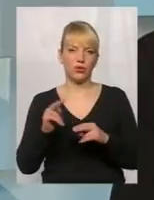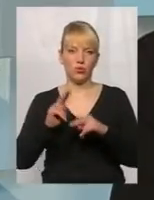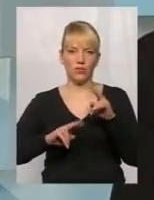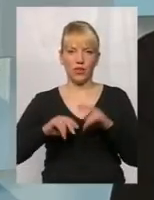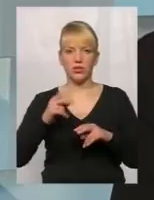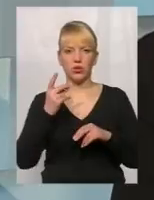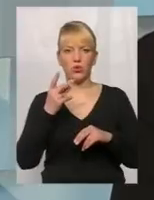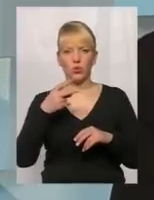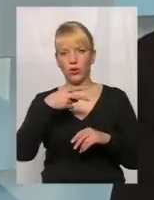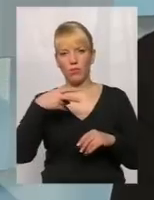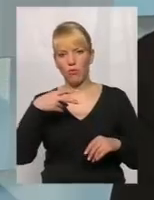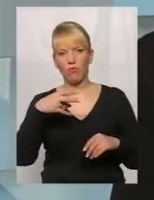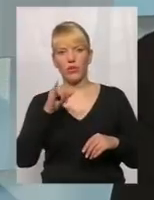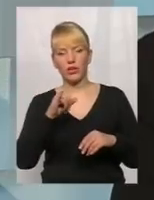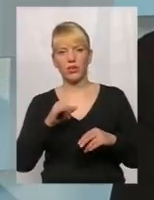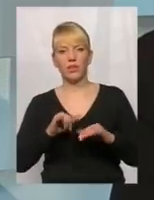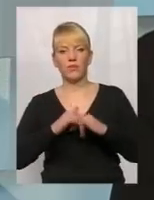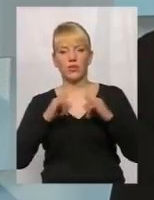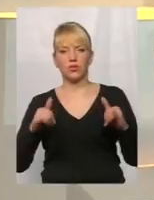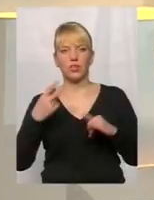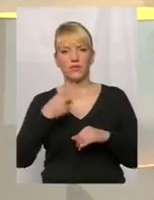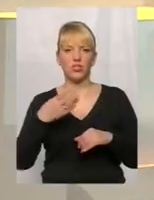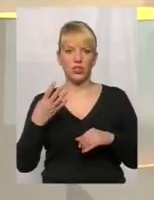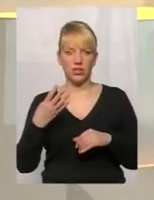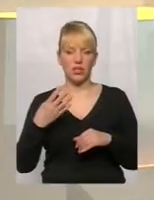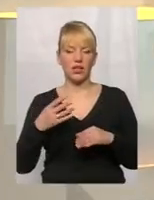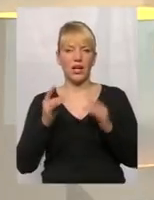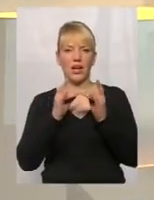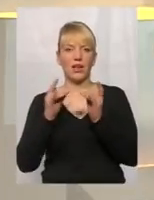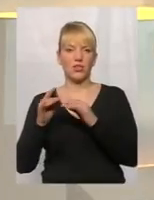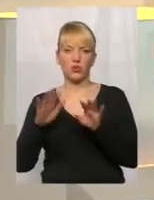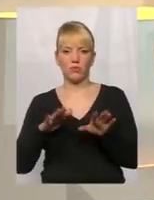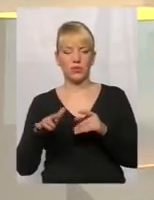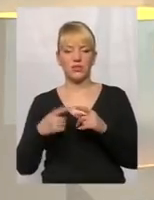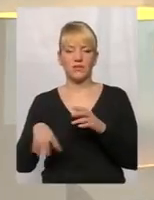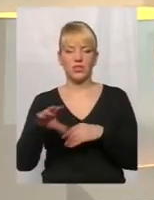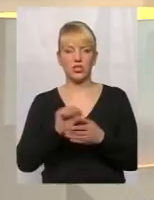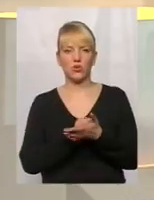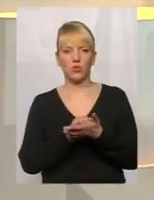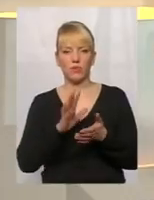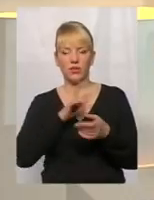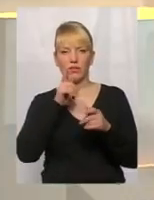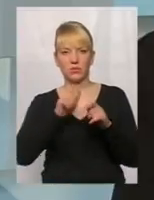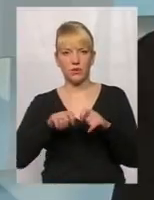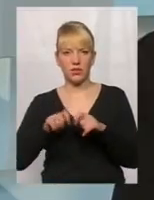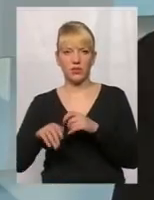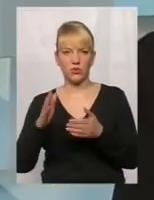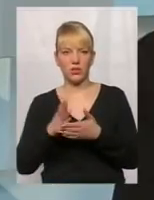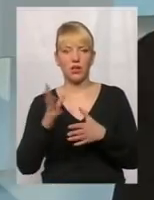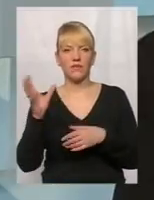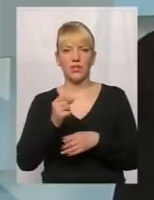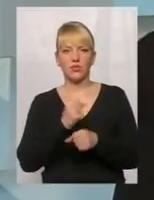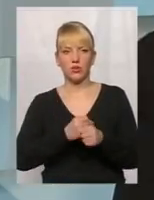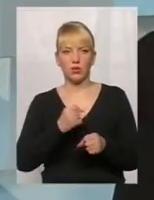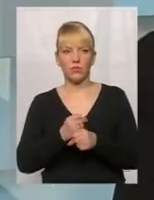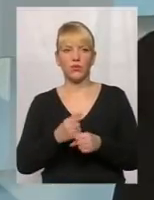розширити його до 24 ліжкоміст. Зараз всі ці документи пройшли експертизу, все зроблено і практично